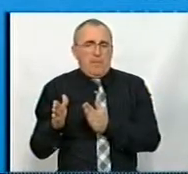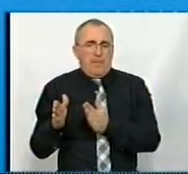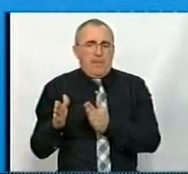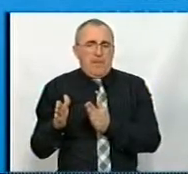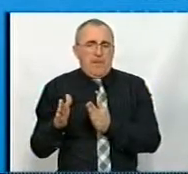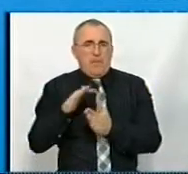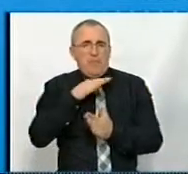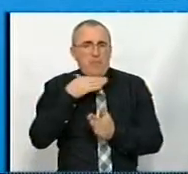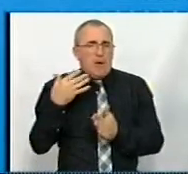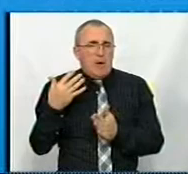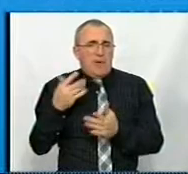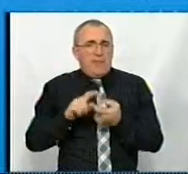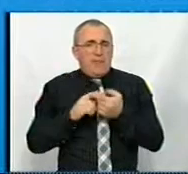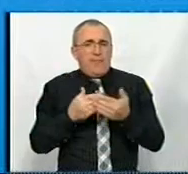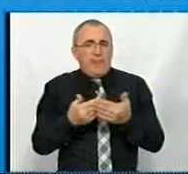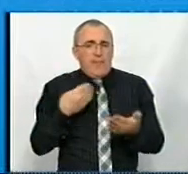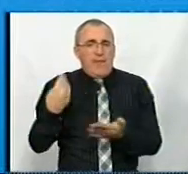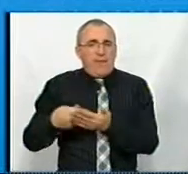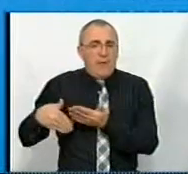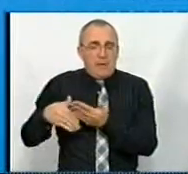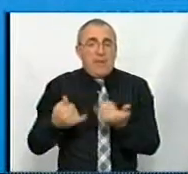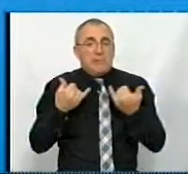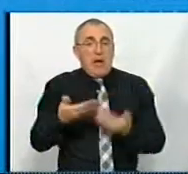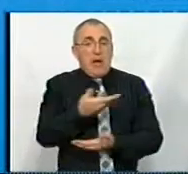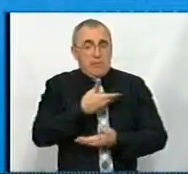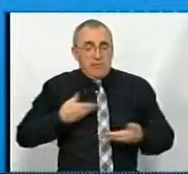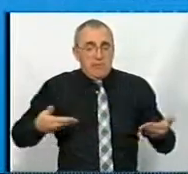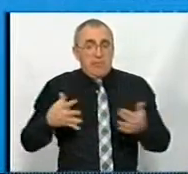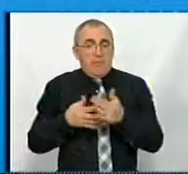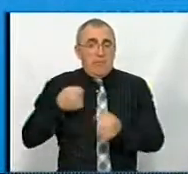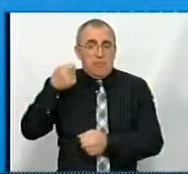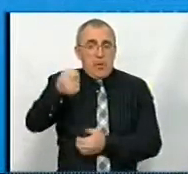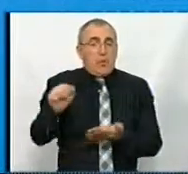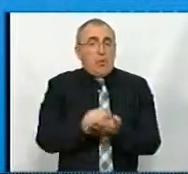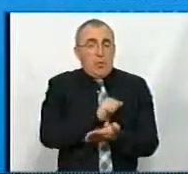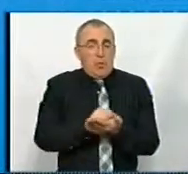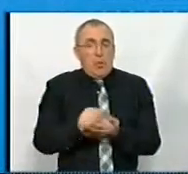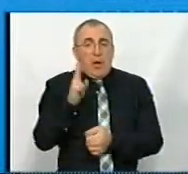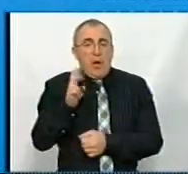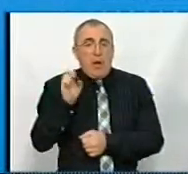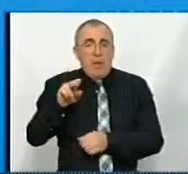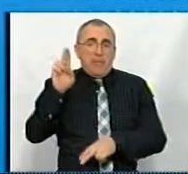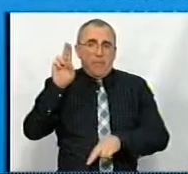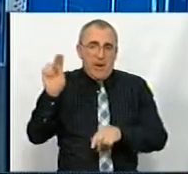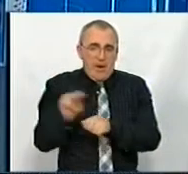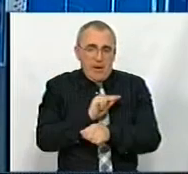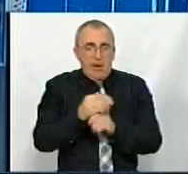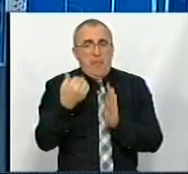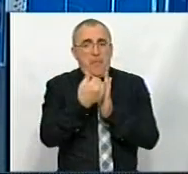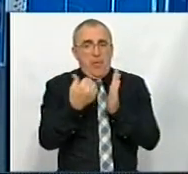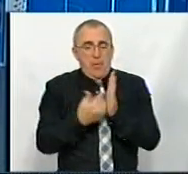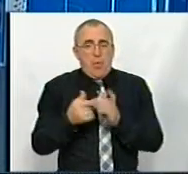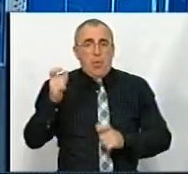багато залежить від фінансування, але зараз ми подали свої документи на капітальні ремонти для того, в програму